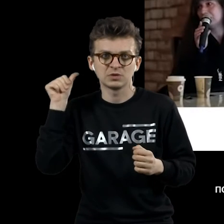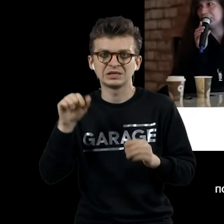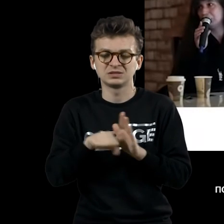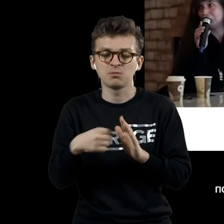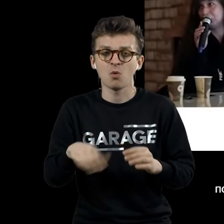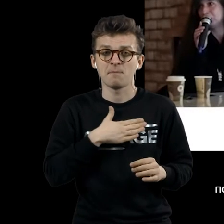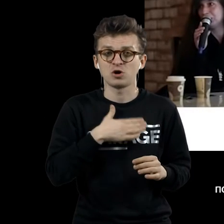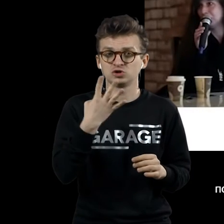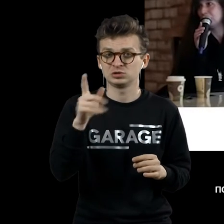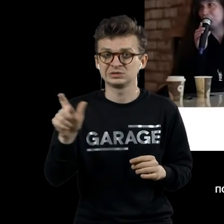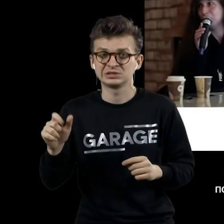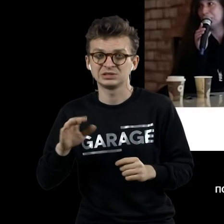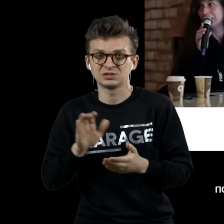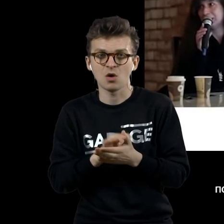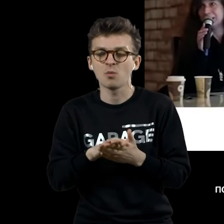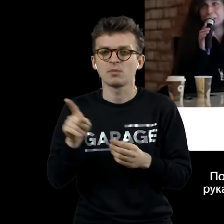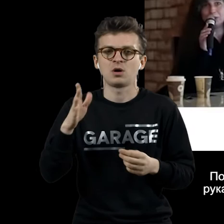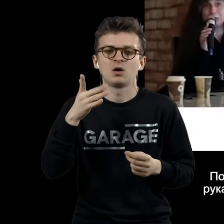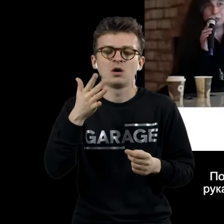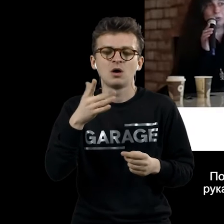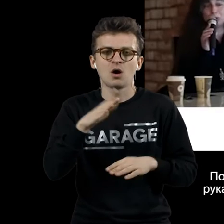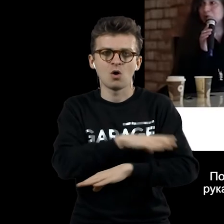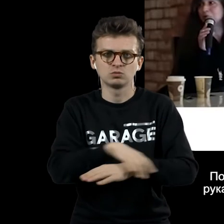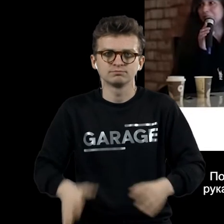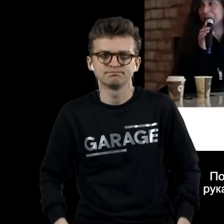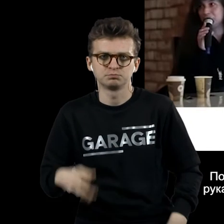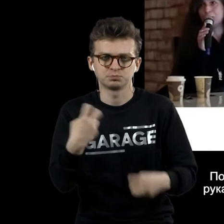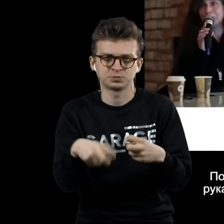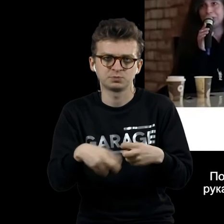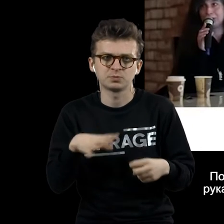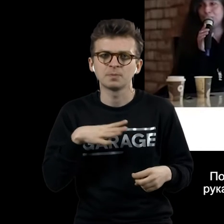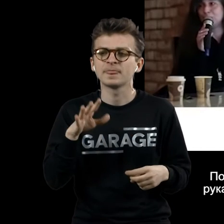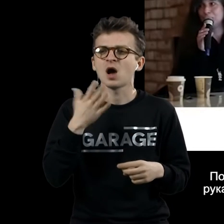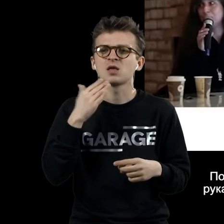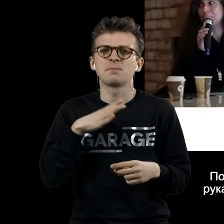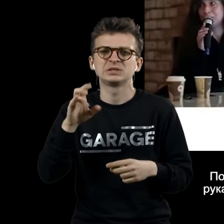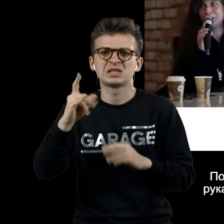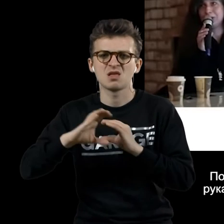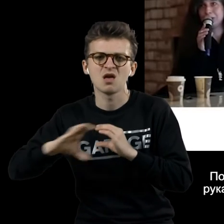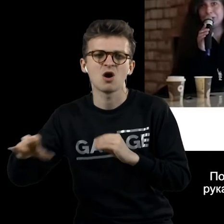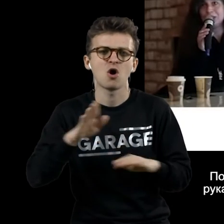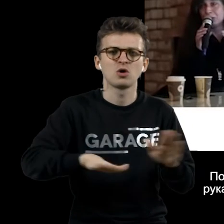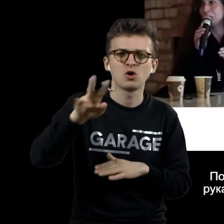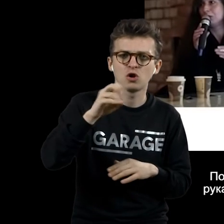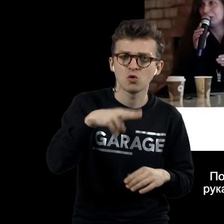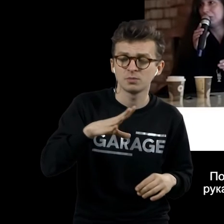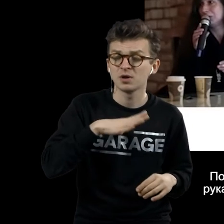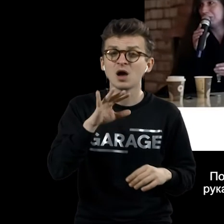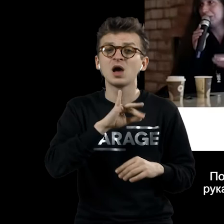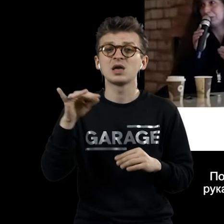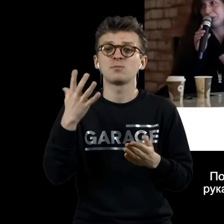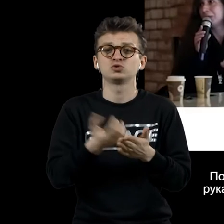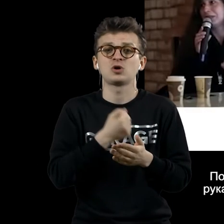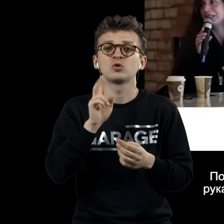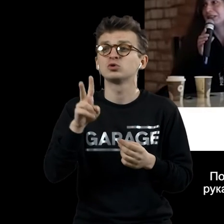-ноги, когда было очень много снега и очень много льда. Поэтому, в общем, я думаю, что связь этого предмета со сломанными руками нам всем, кто сюда сегодня